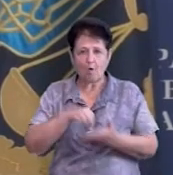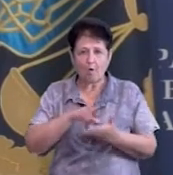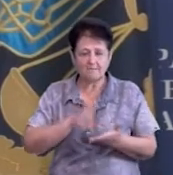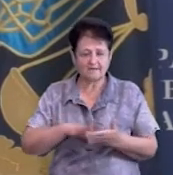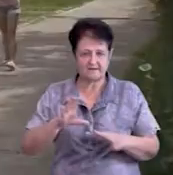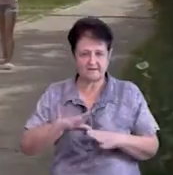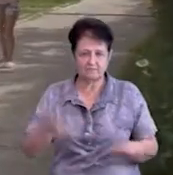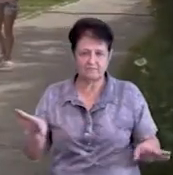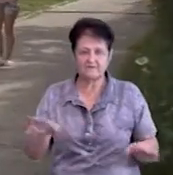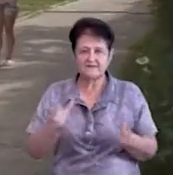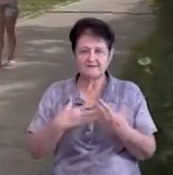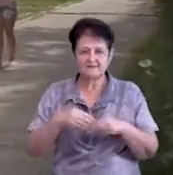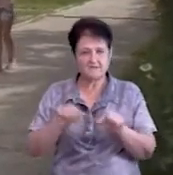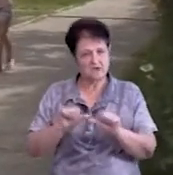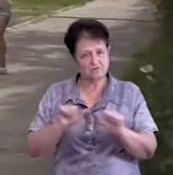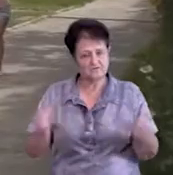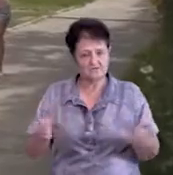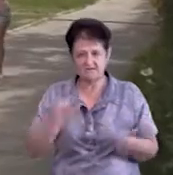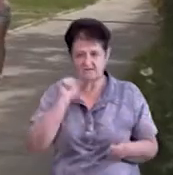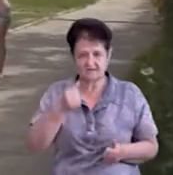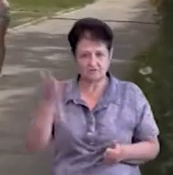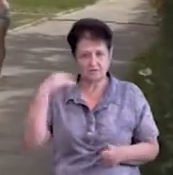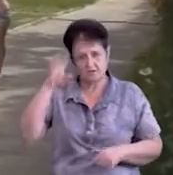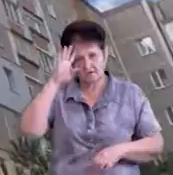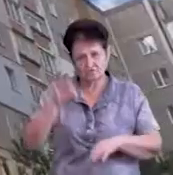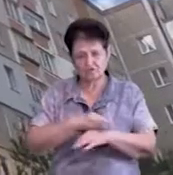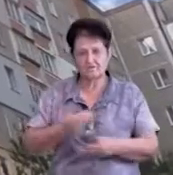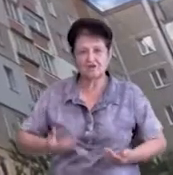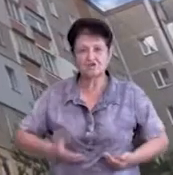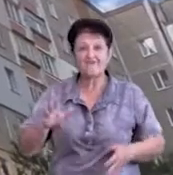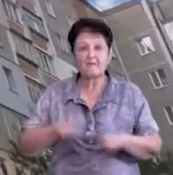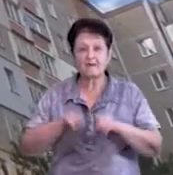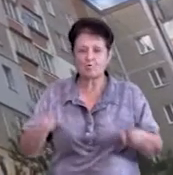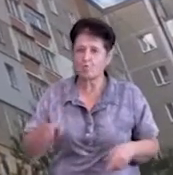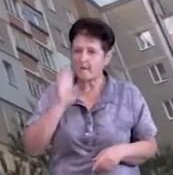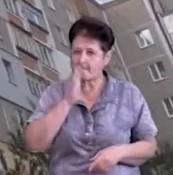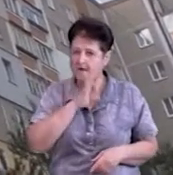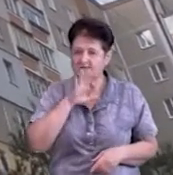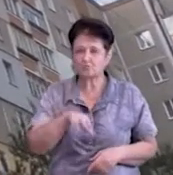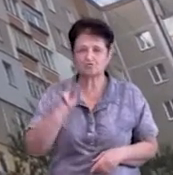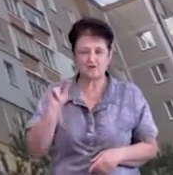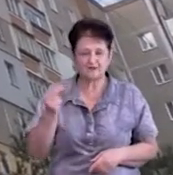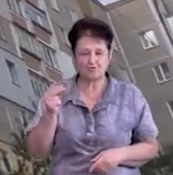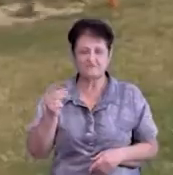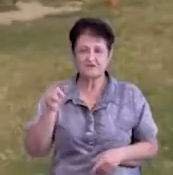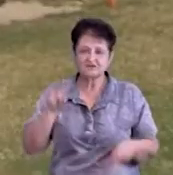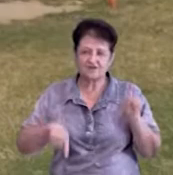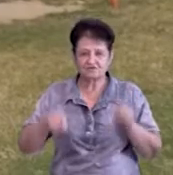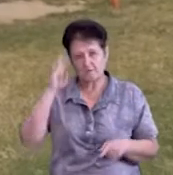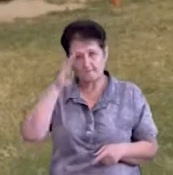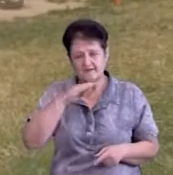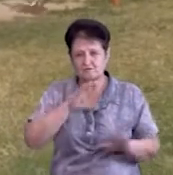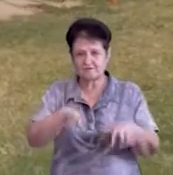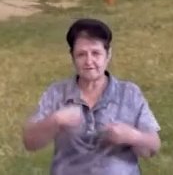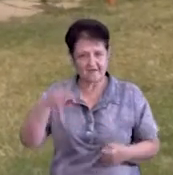він не перебував. Сім'я розлучилася рік тому. Чоловік жив з батьками в Прилуках, матір дитини – у Чернігові. Час від часу